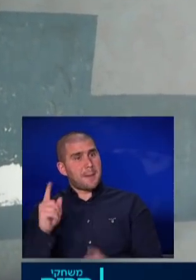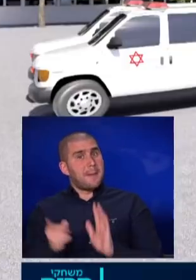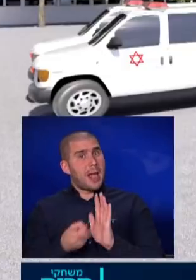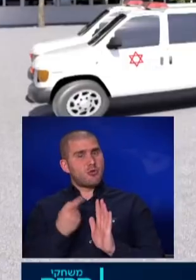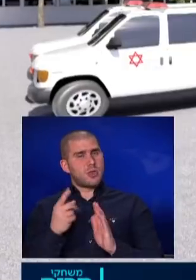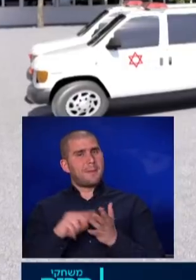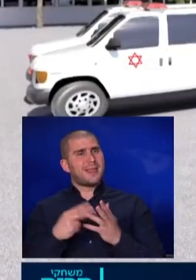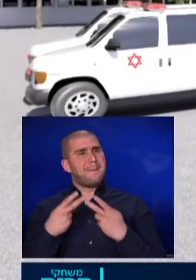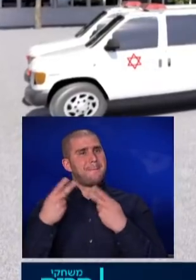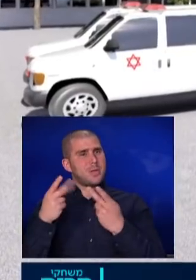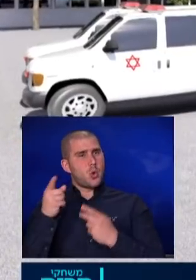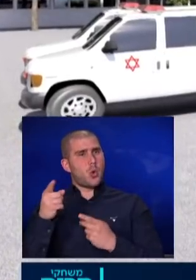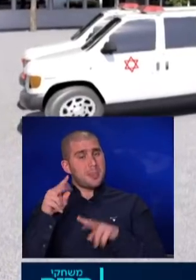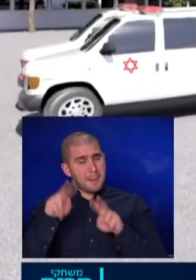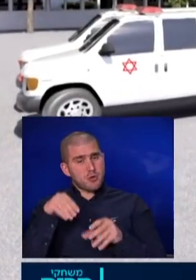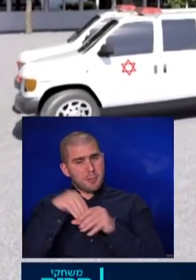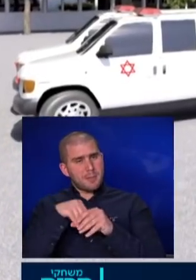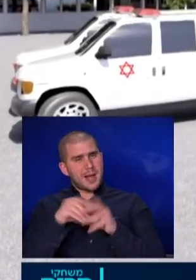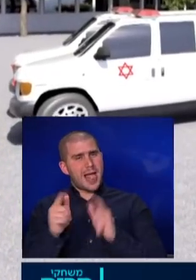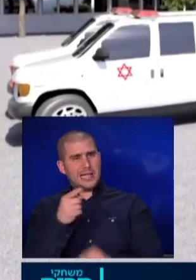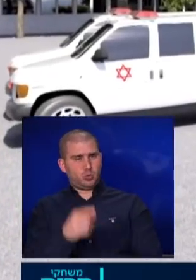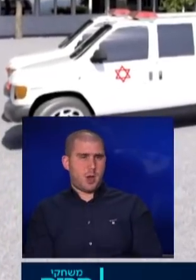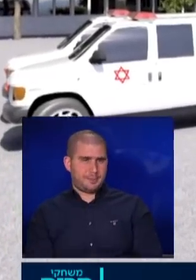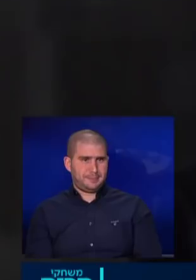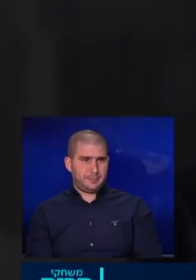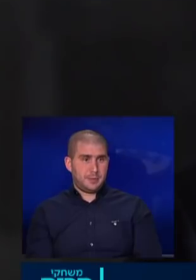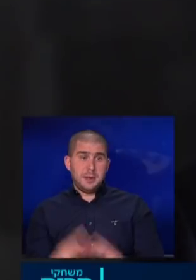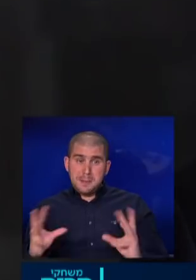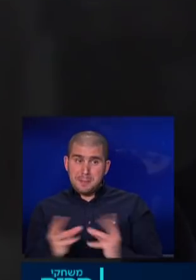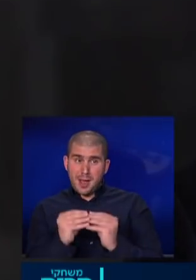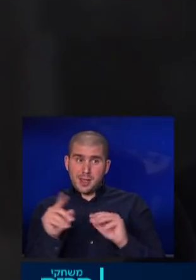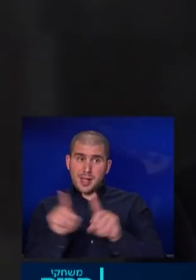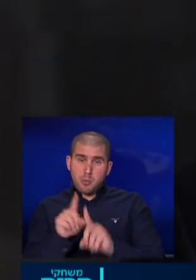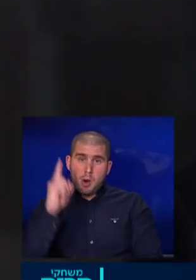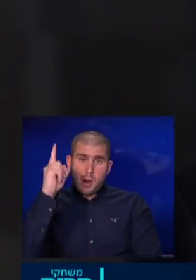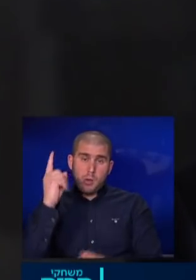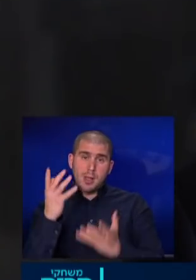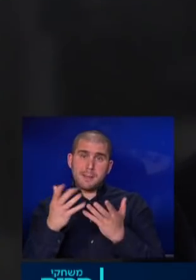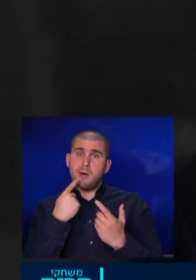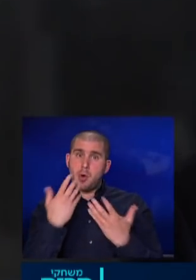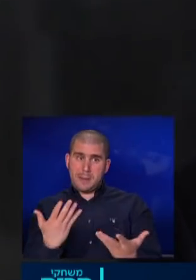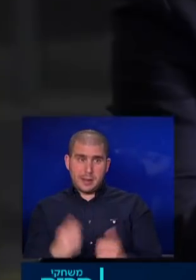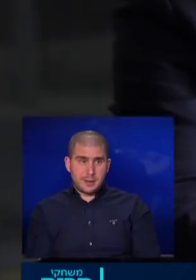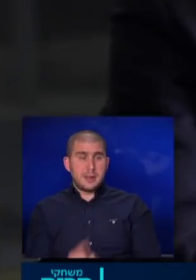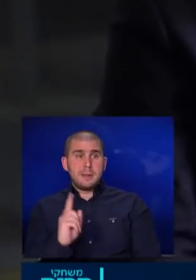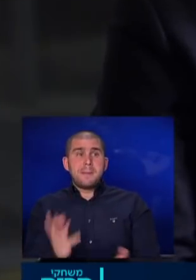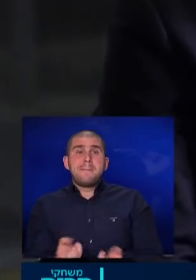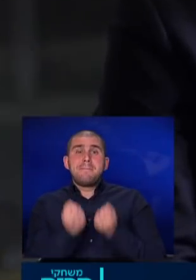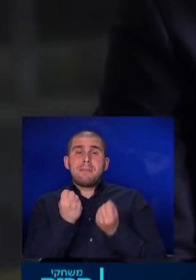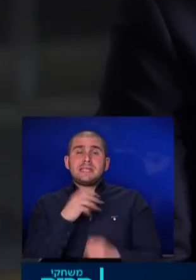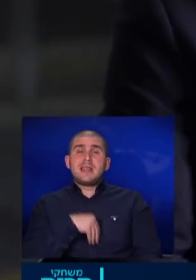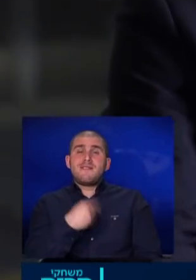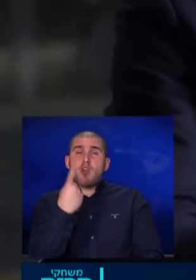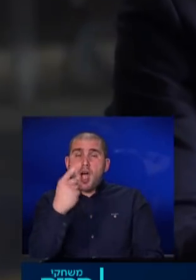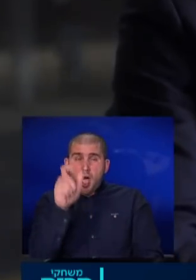לראשונה מחדר מיון של ממש בקלנצוע ביחד מושא אלוהים אמר מי שמציל